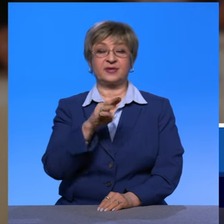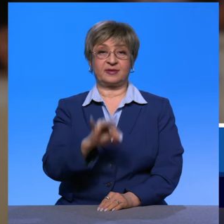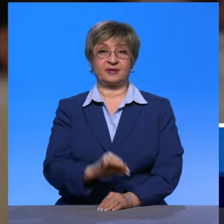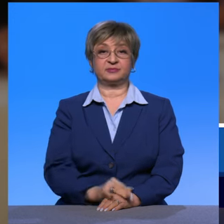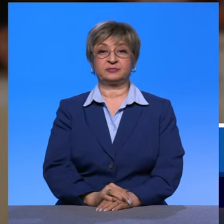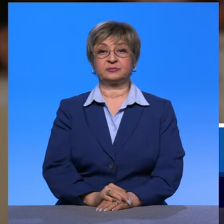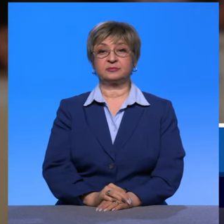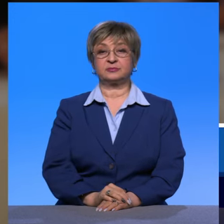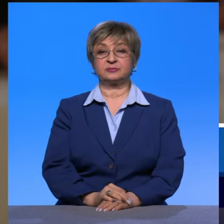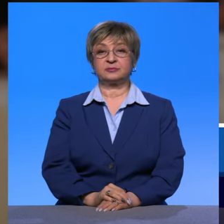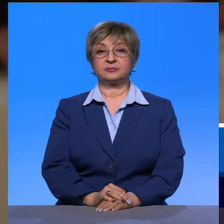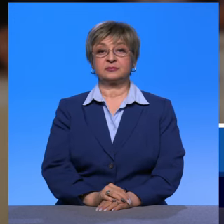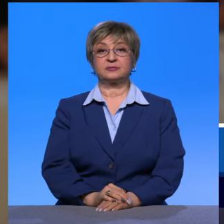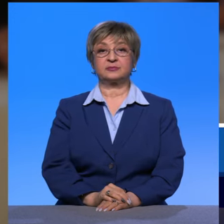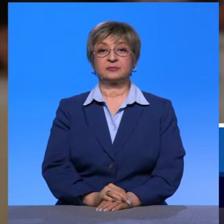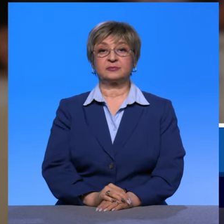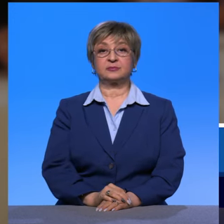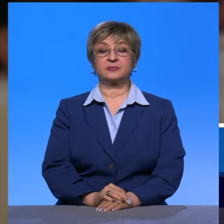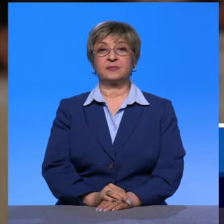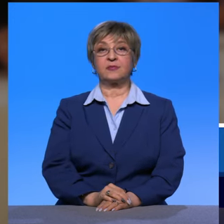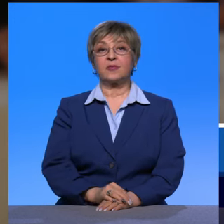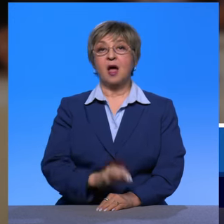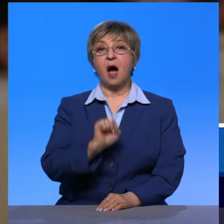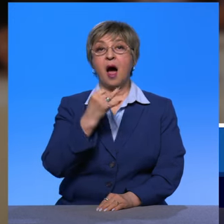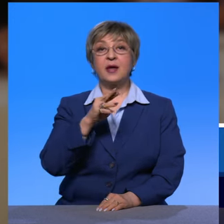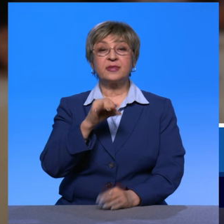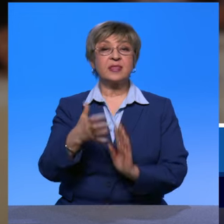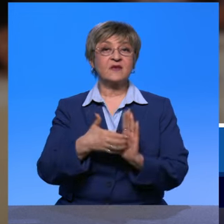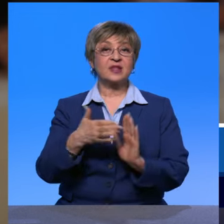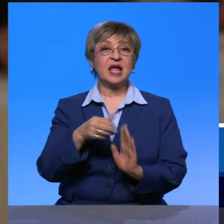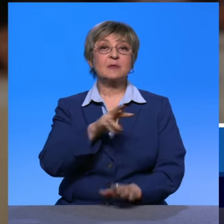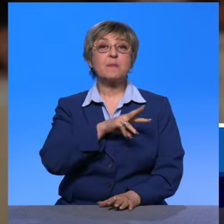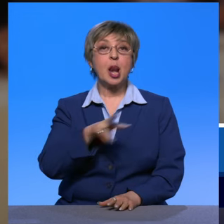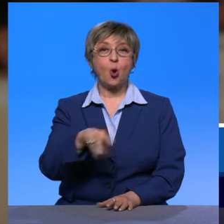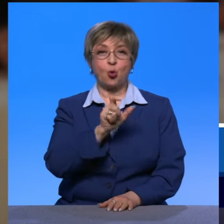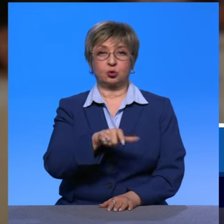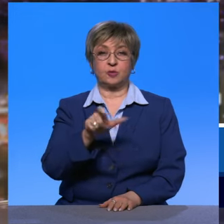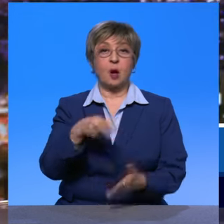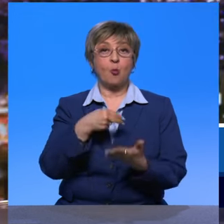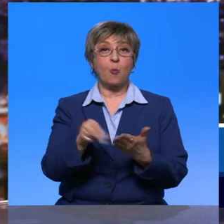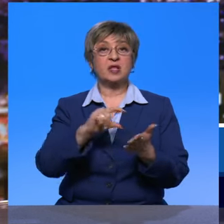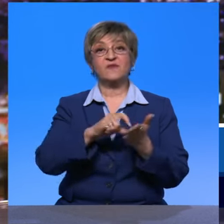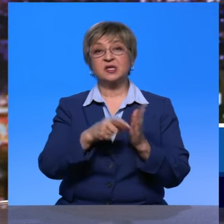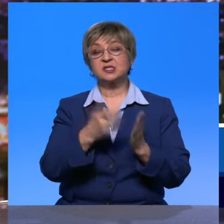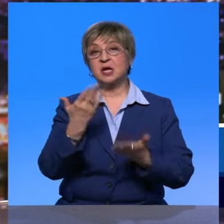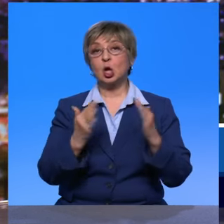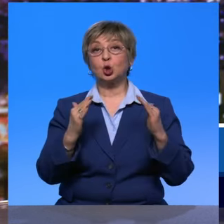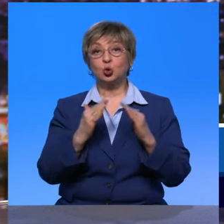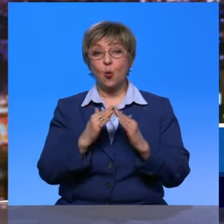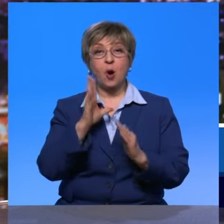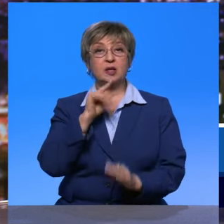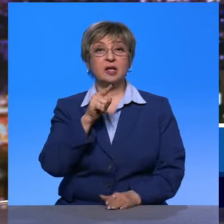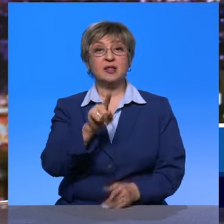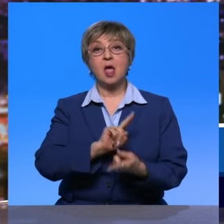несколько миллионов айтишников, которых не хватает нашей экономики. Понятно, что покупать квартиру или дом всякий раз, когда ты